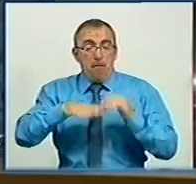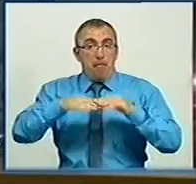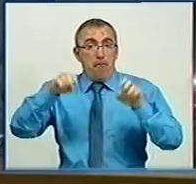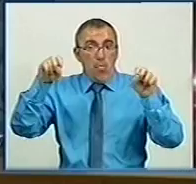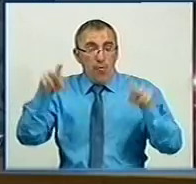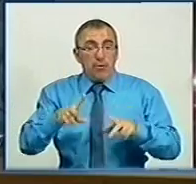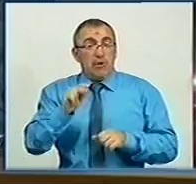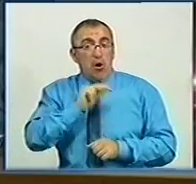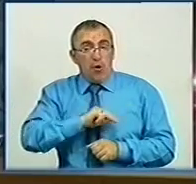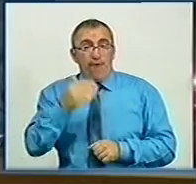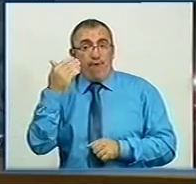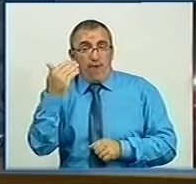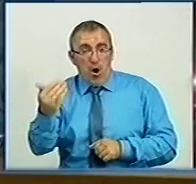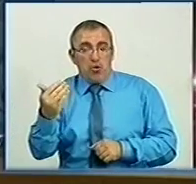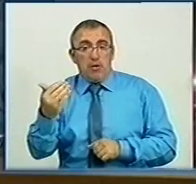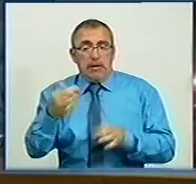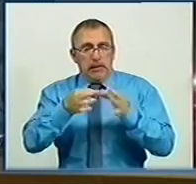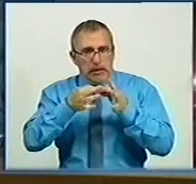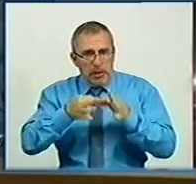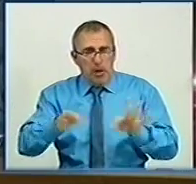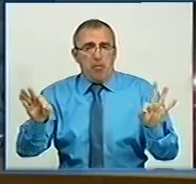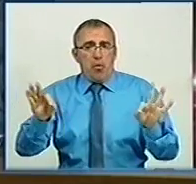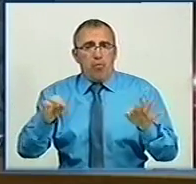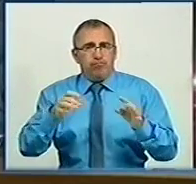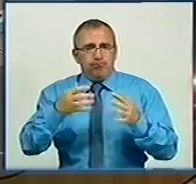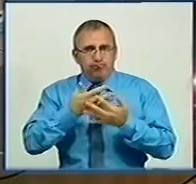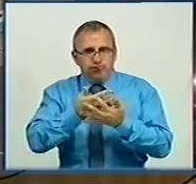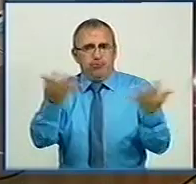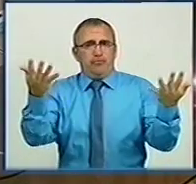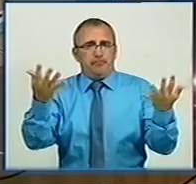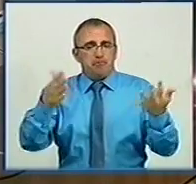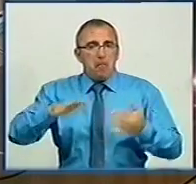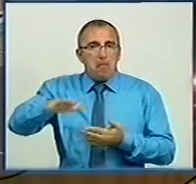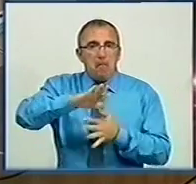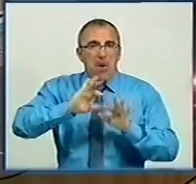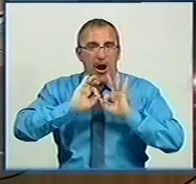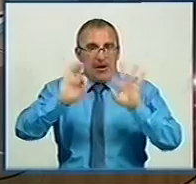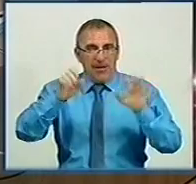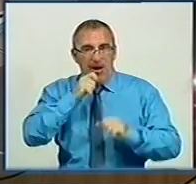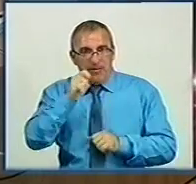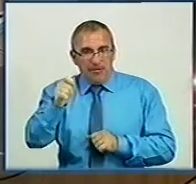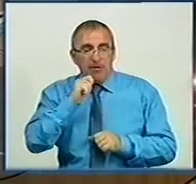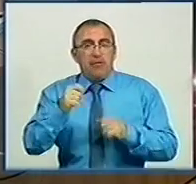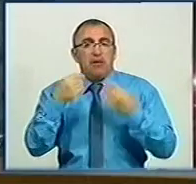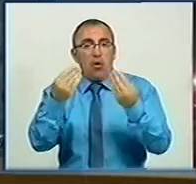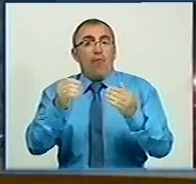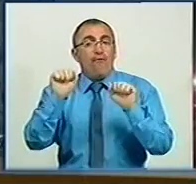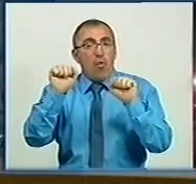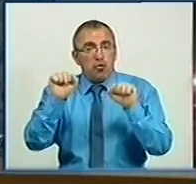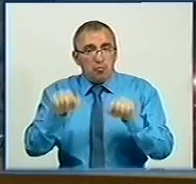робота, саме ваші демократичні і публічні майданчики дадуть можливість нам